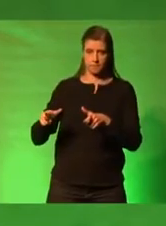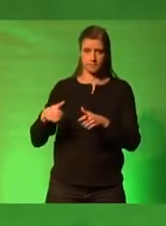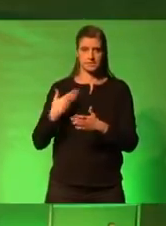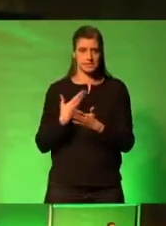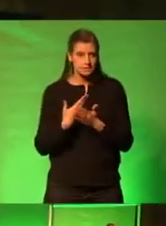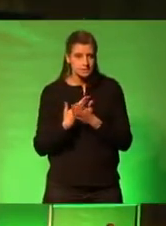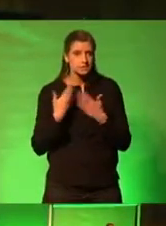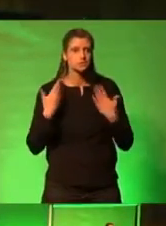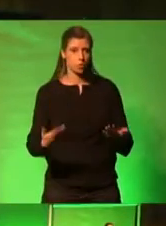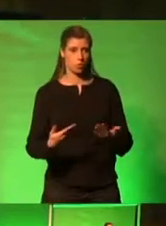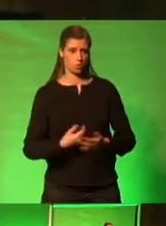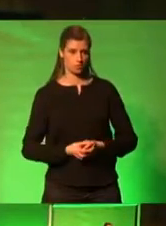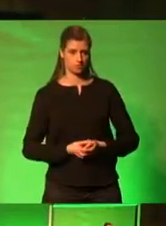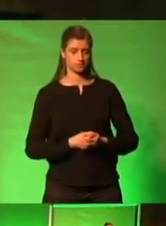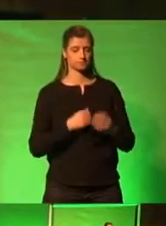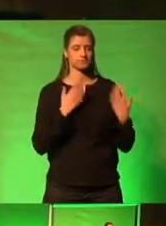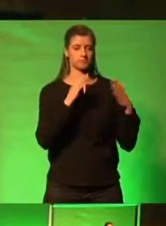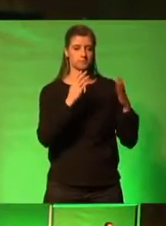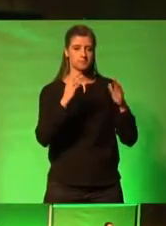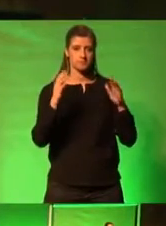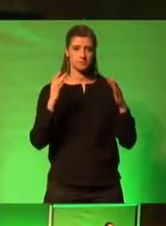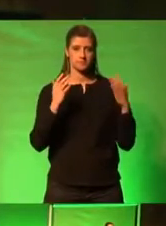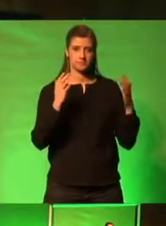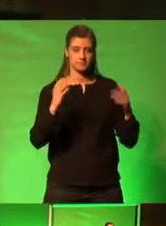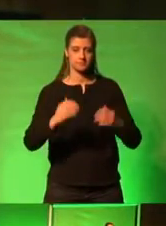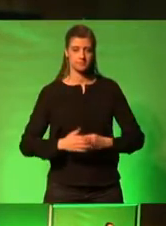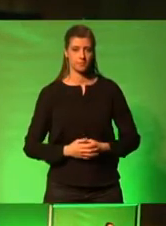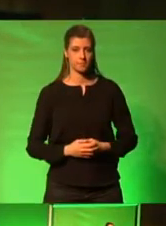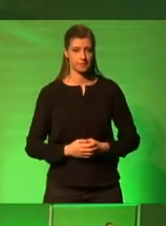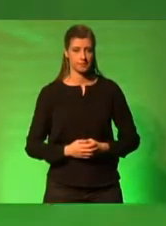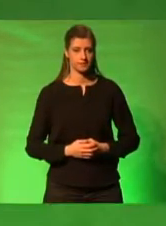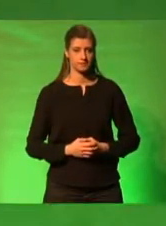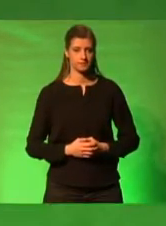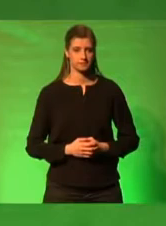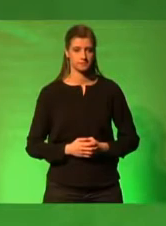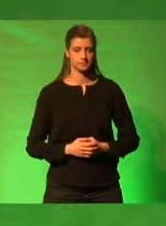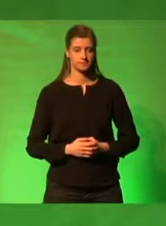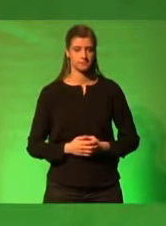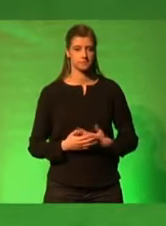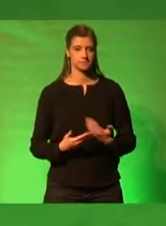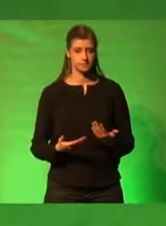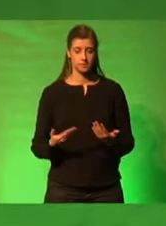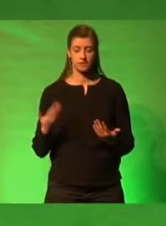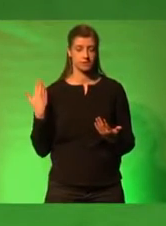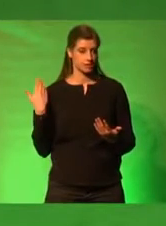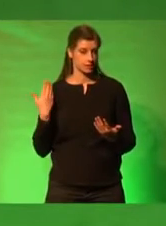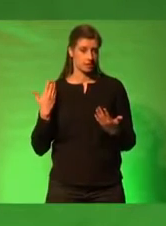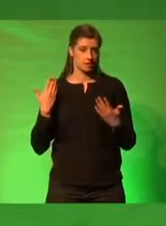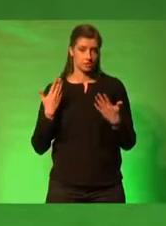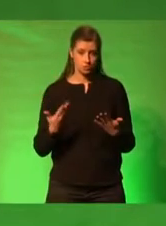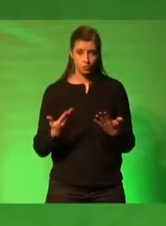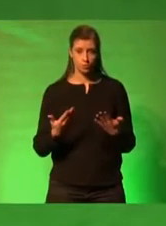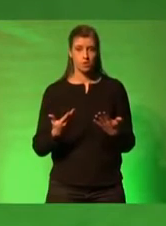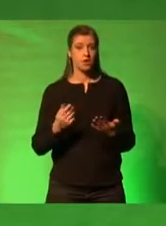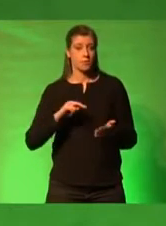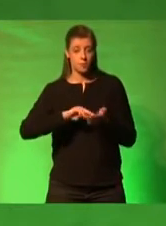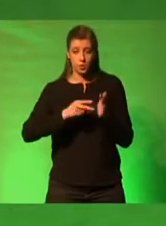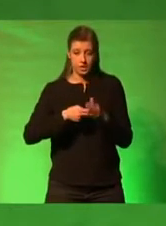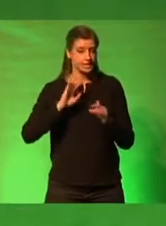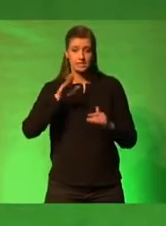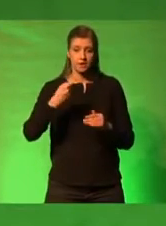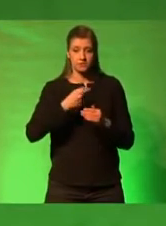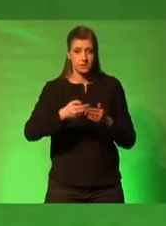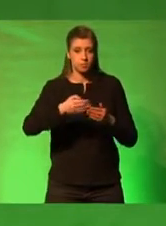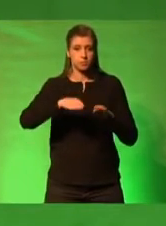emanzipatorische Politik keinen Rückwärtsgang, liebe Freundinnen und Freunde.